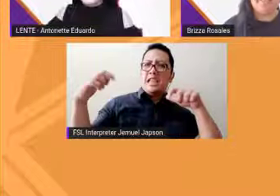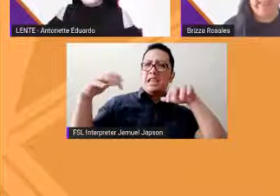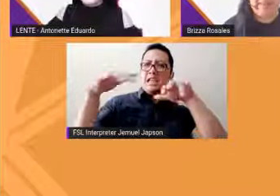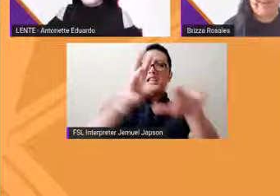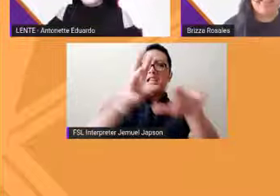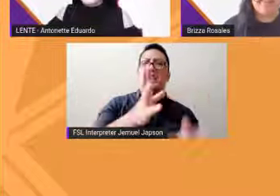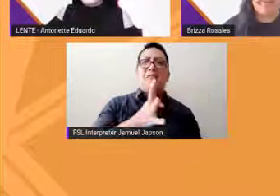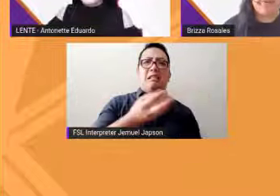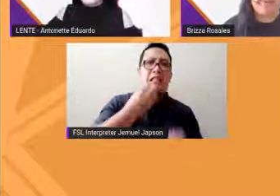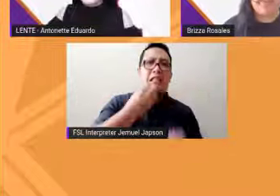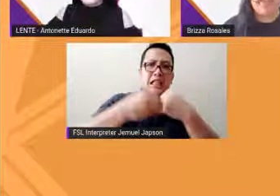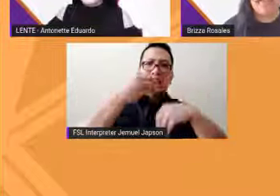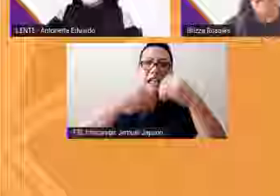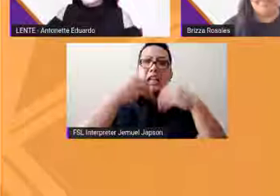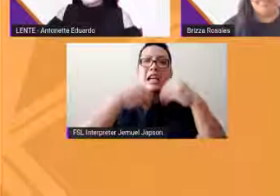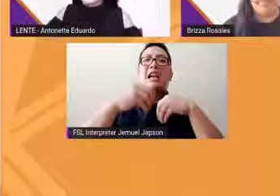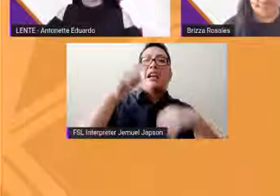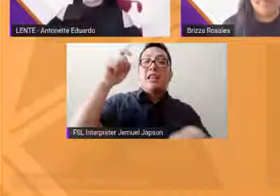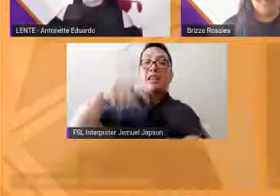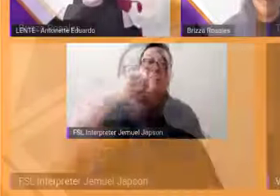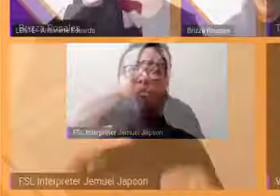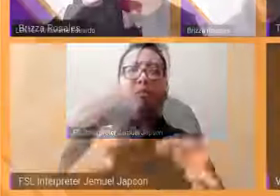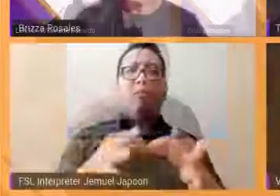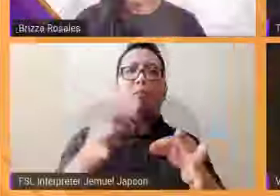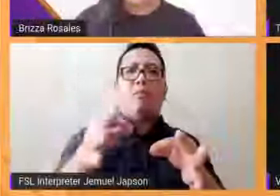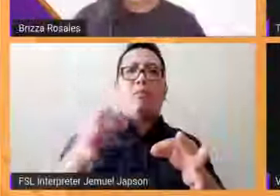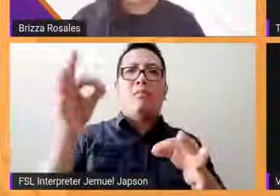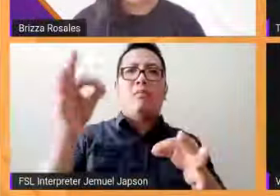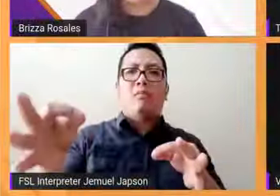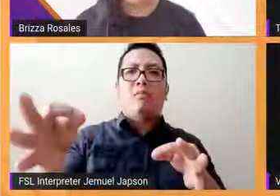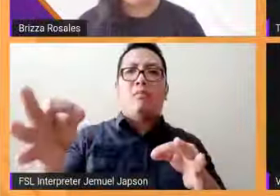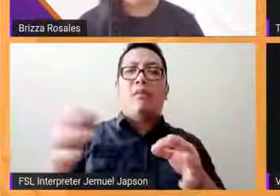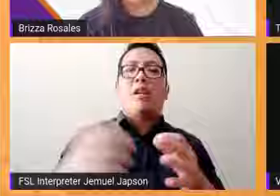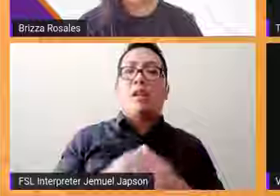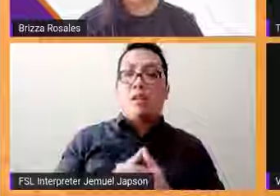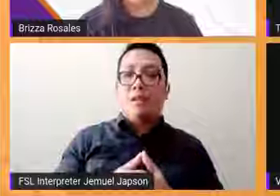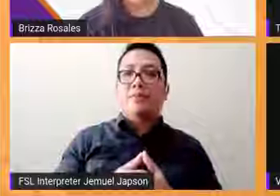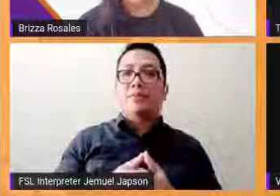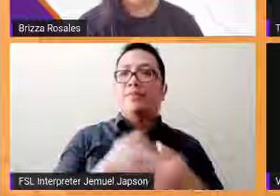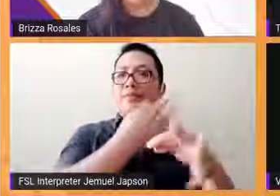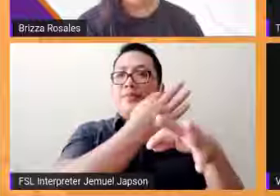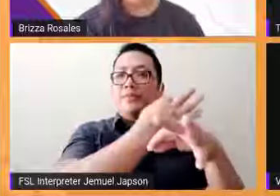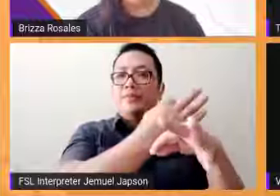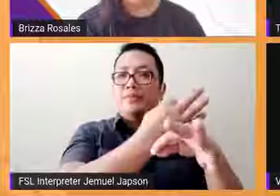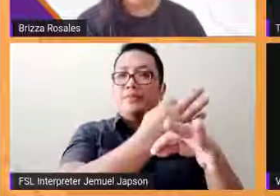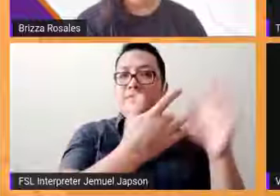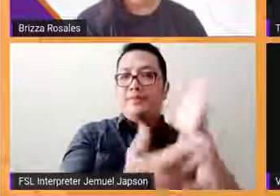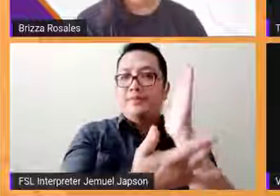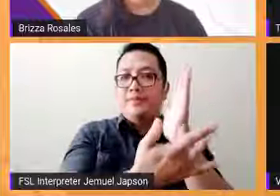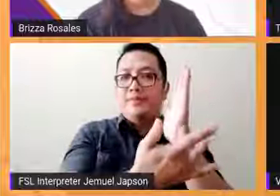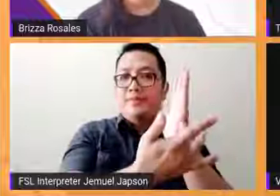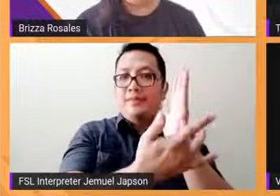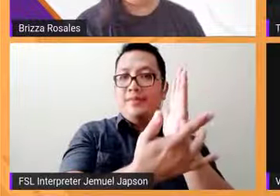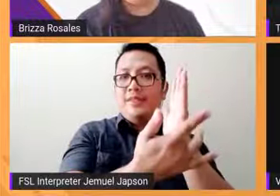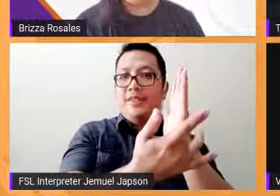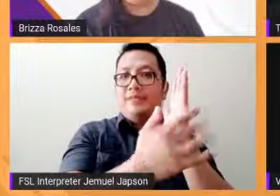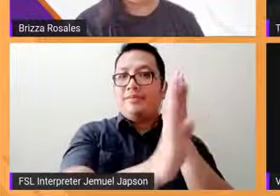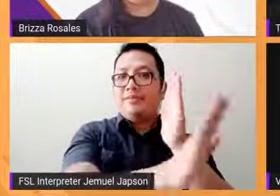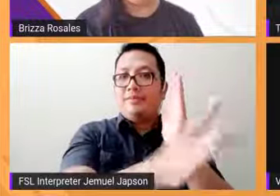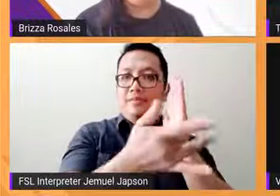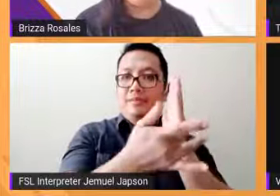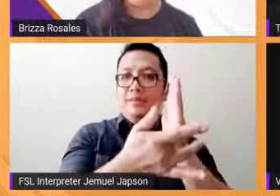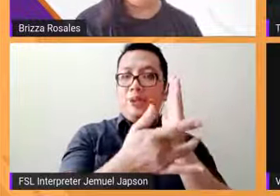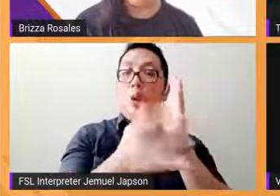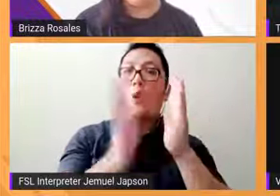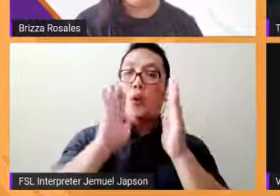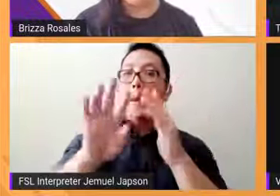at dapat umuwi sila ng busog. Sige po, habang inaayos po ni Tonette ang kanyang audio, babalikan